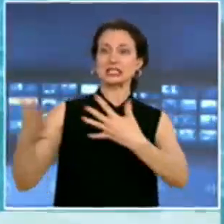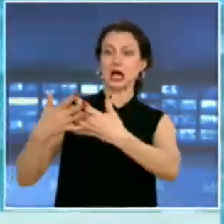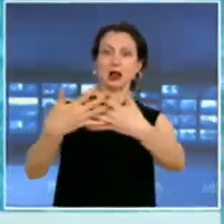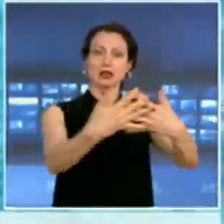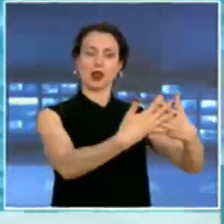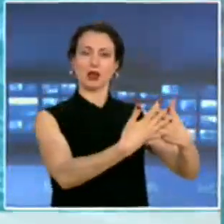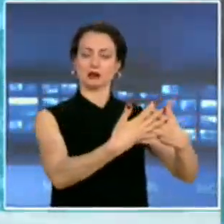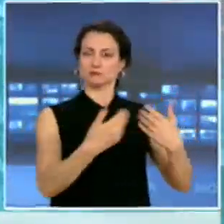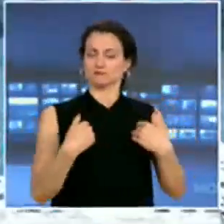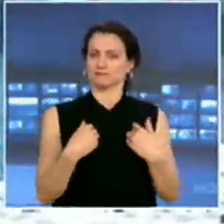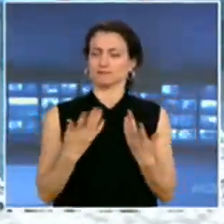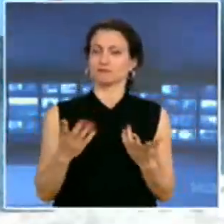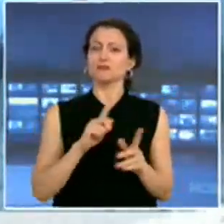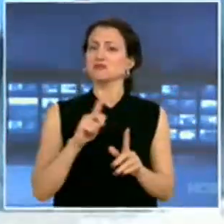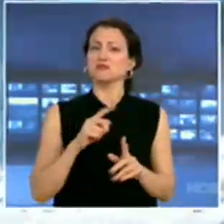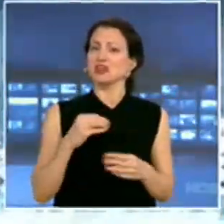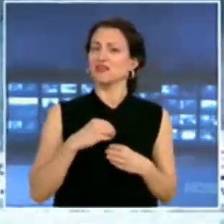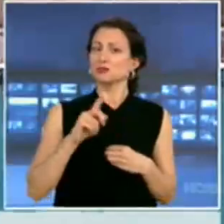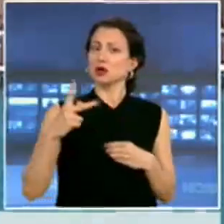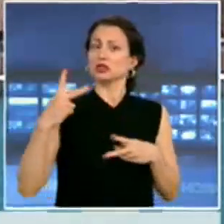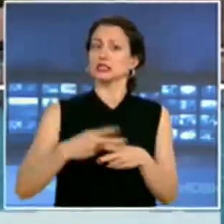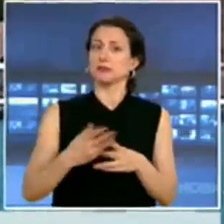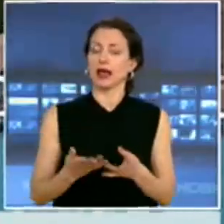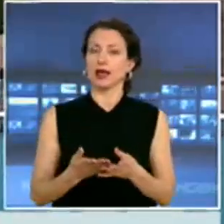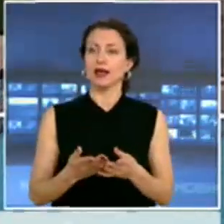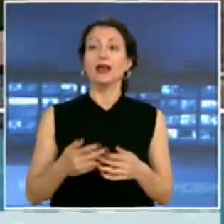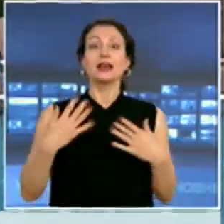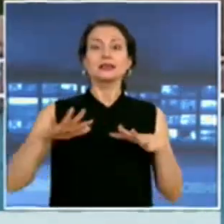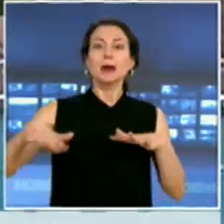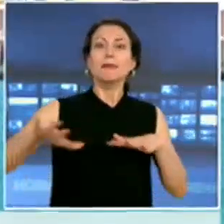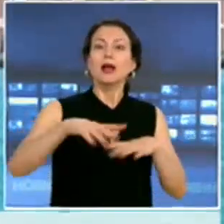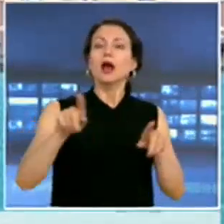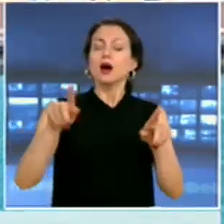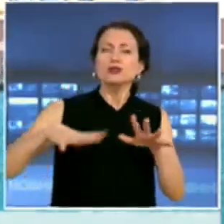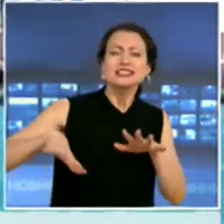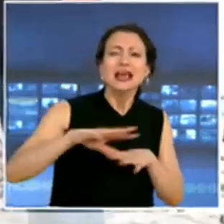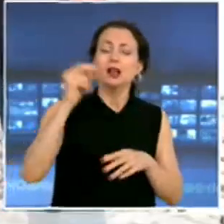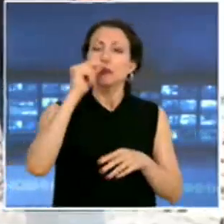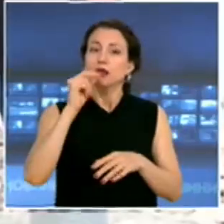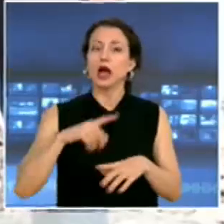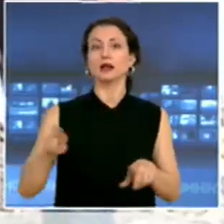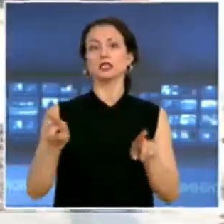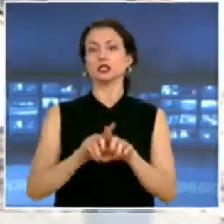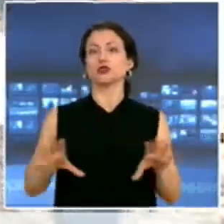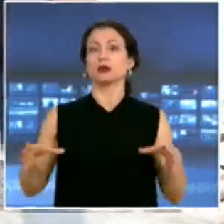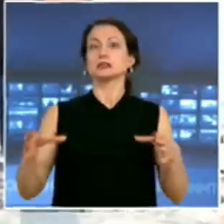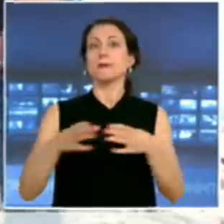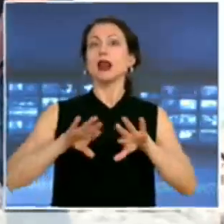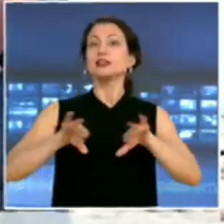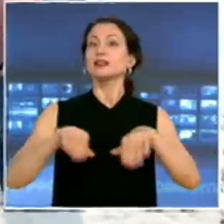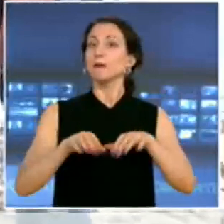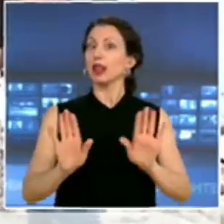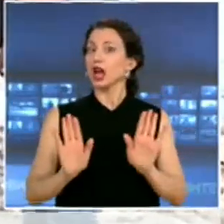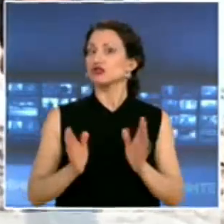Не вярвам някой да ли ще наспре. На брега активисти на ДПС от цялата страна също бяха събрани на плащ. Ние нещо търсим провокации.